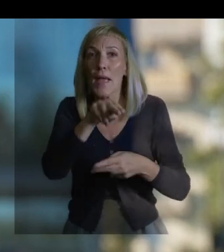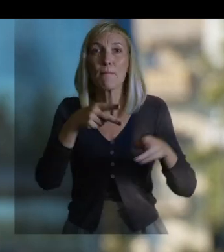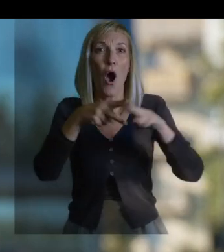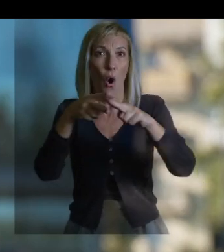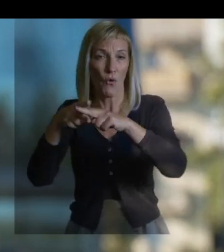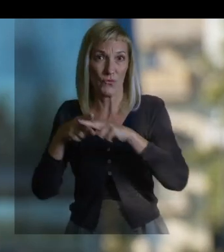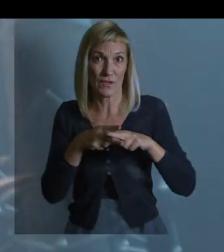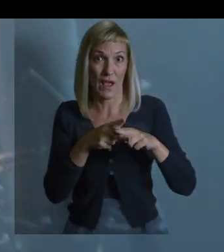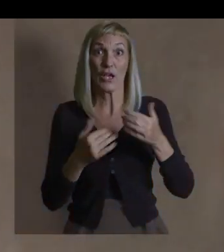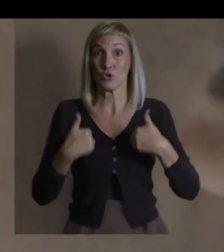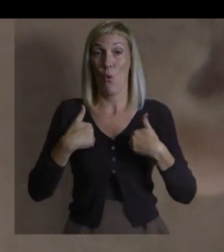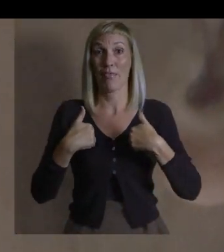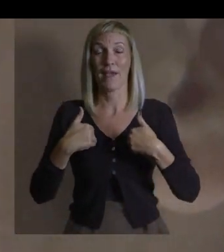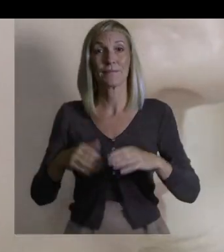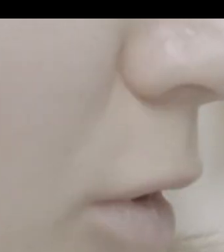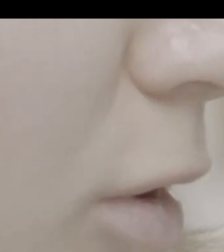ki imajo v življenju.